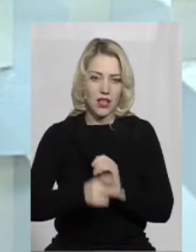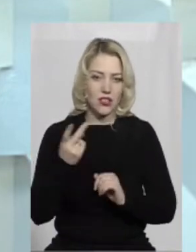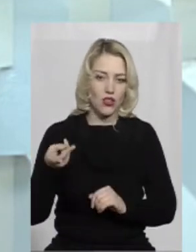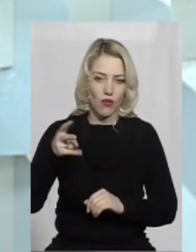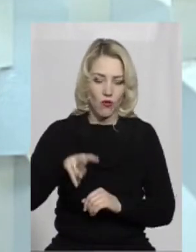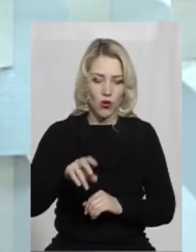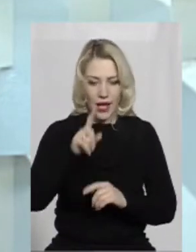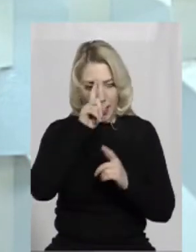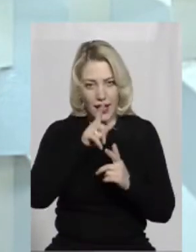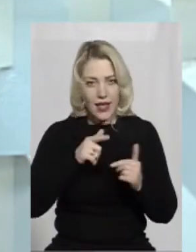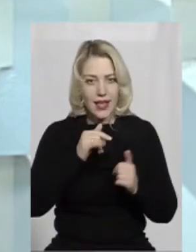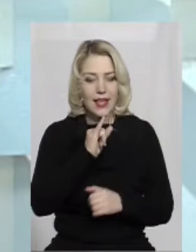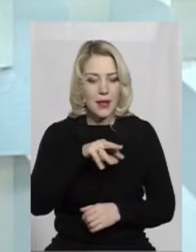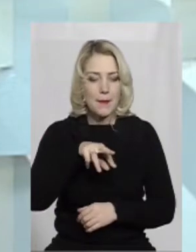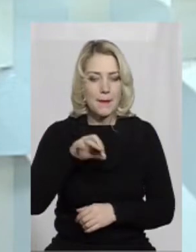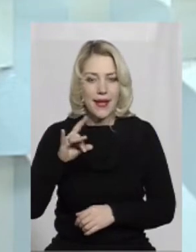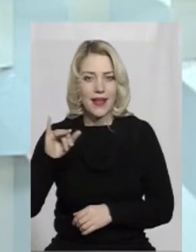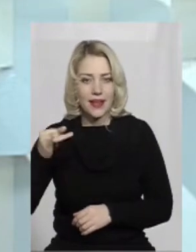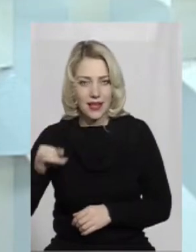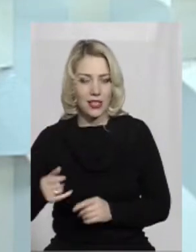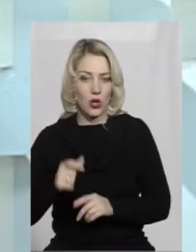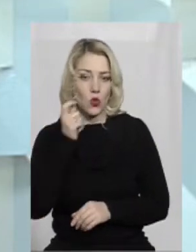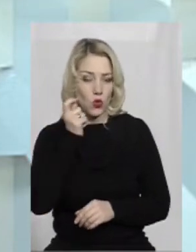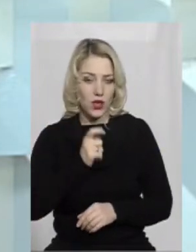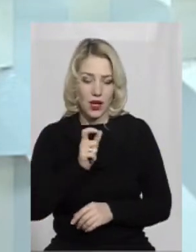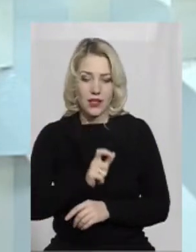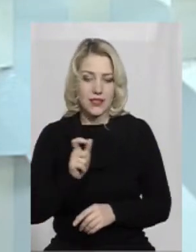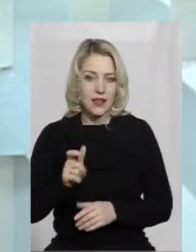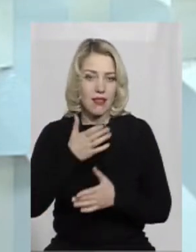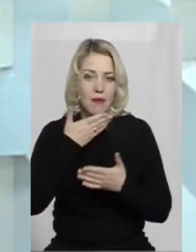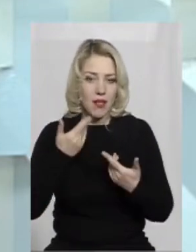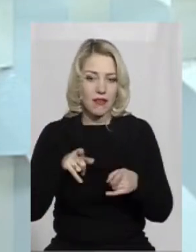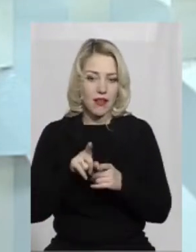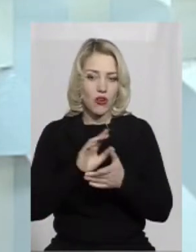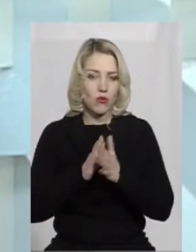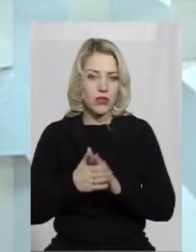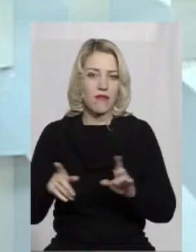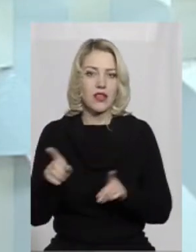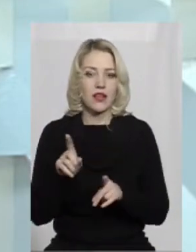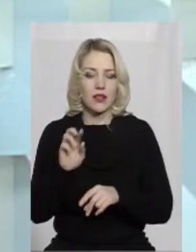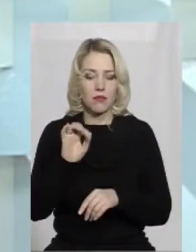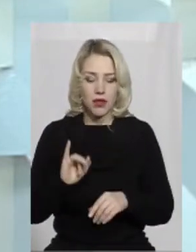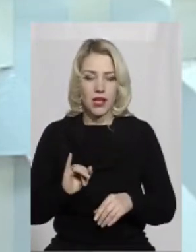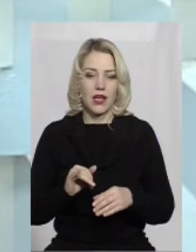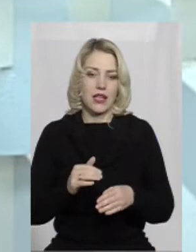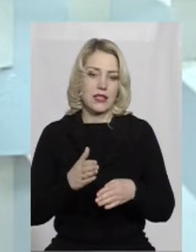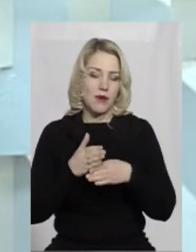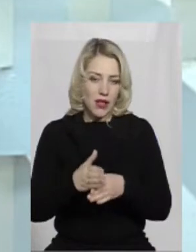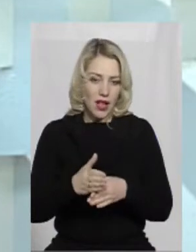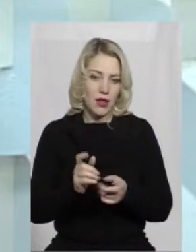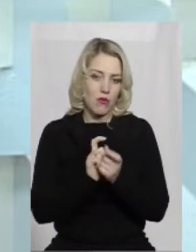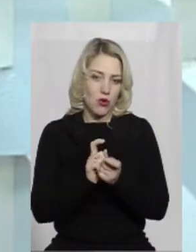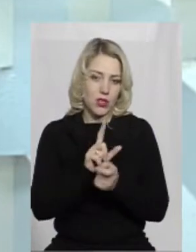могла, власне, українці не мали таких обставин, які б сприяли боротися за